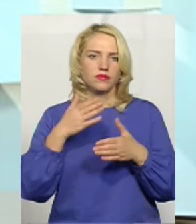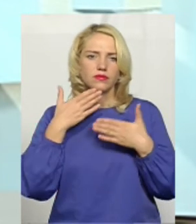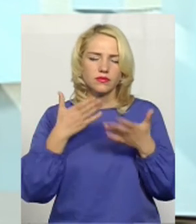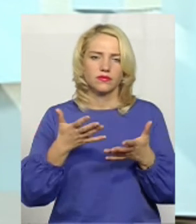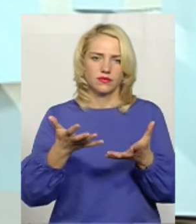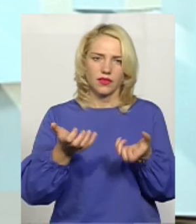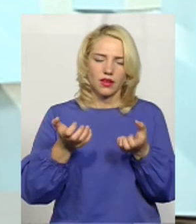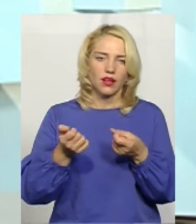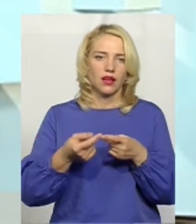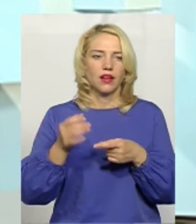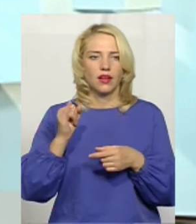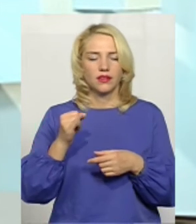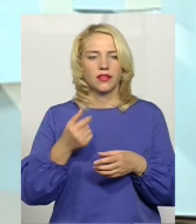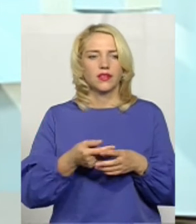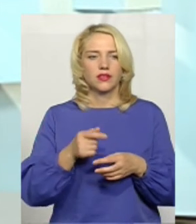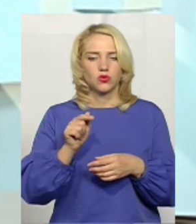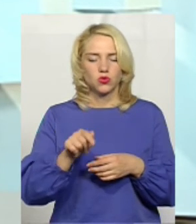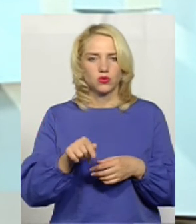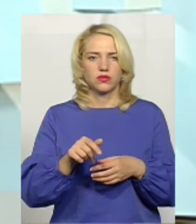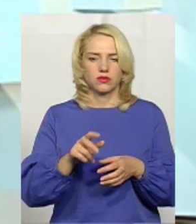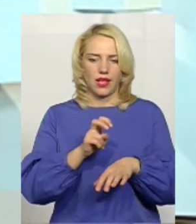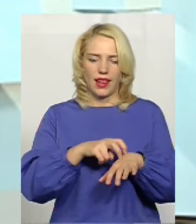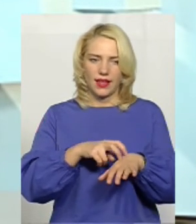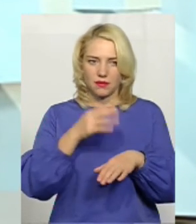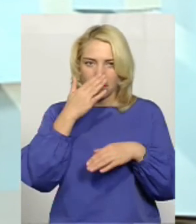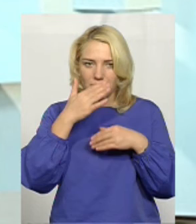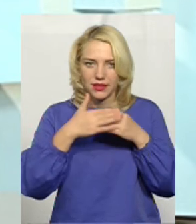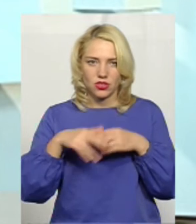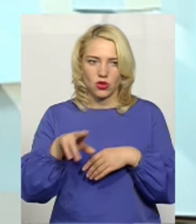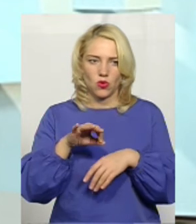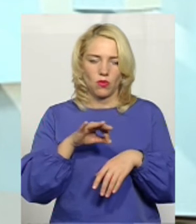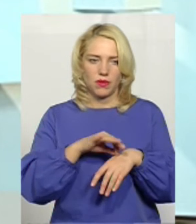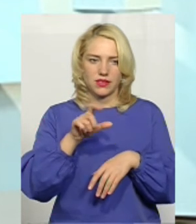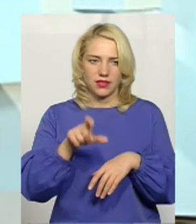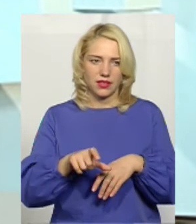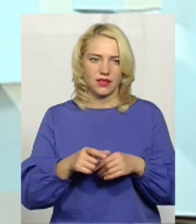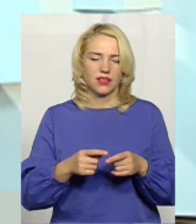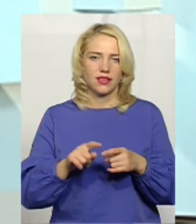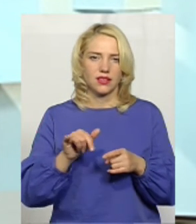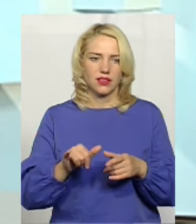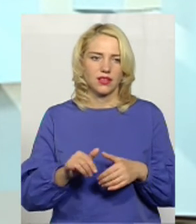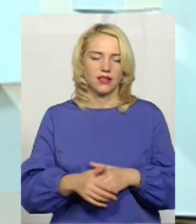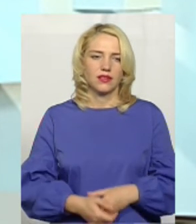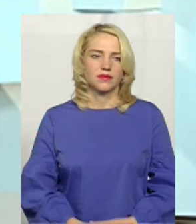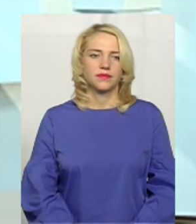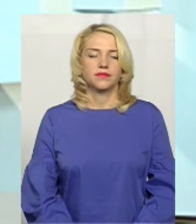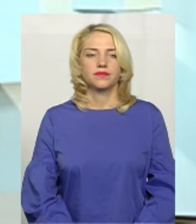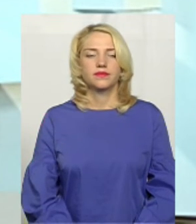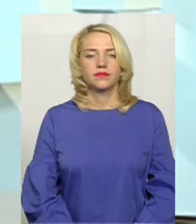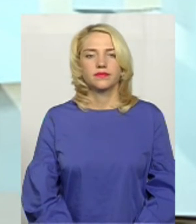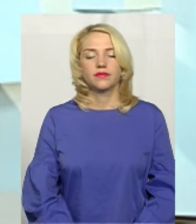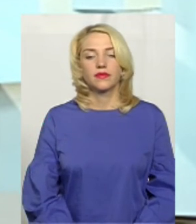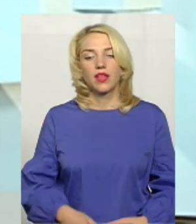звернень, і, так би мовити, тут і лікар ближчий до пацієнта, і більш